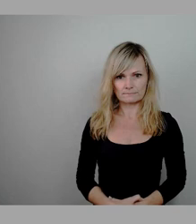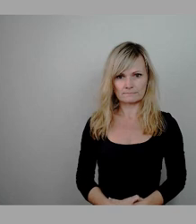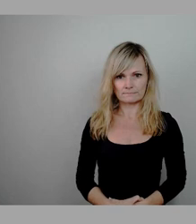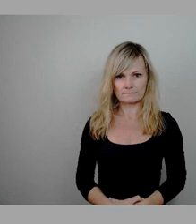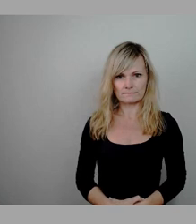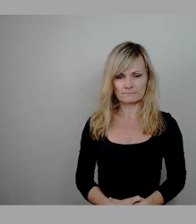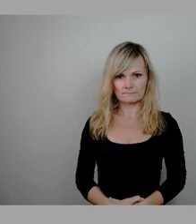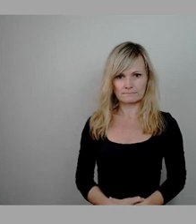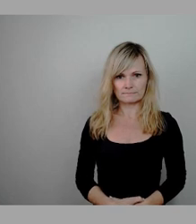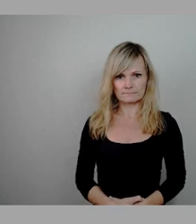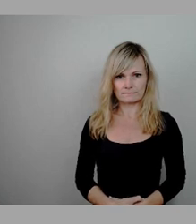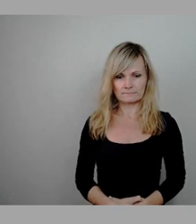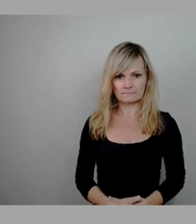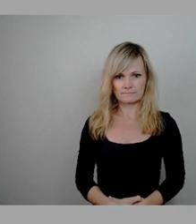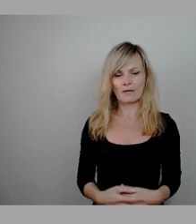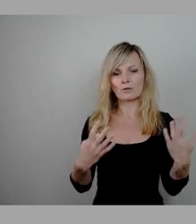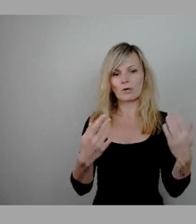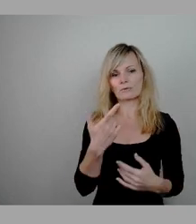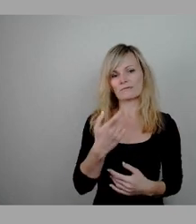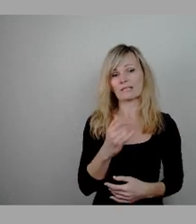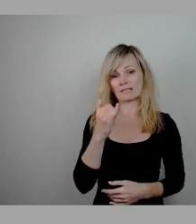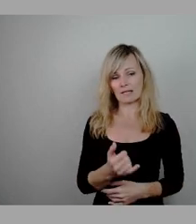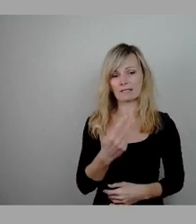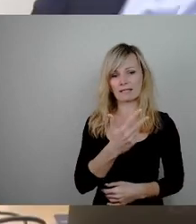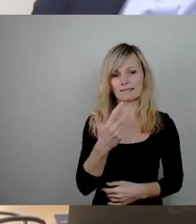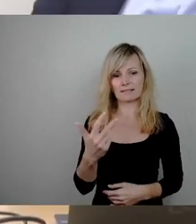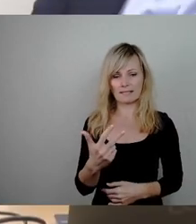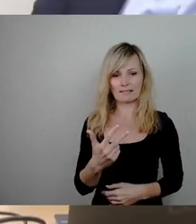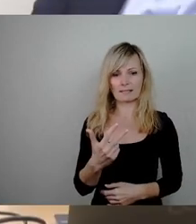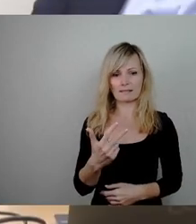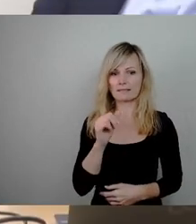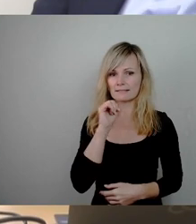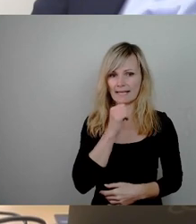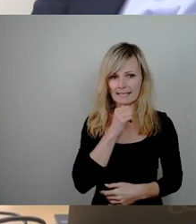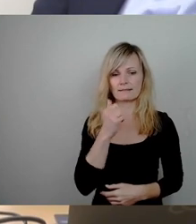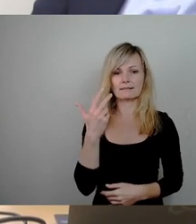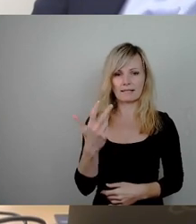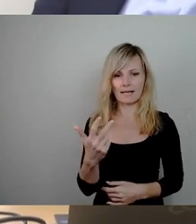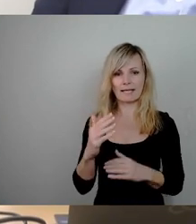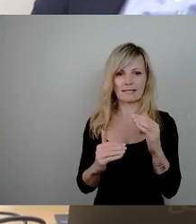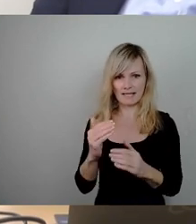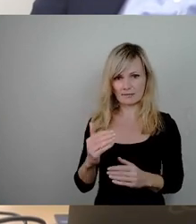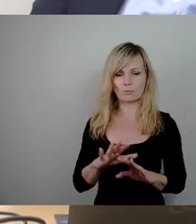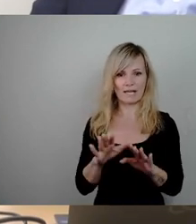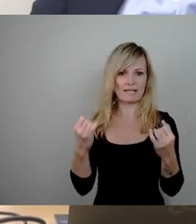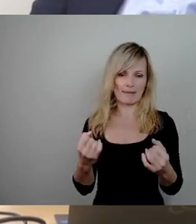Mit 29 Ja, 33 Nein, 3 Enthaltungen, keine Mehrheit bekommen.